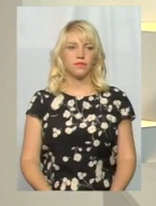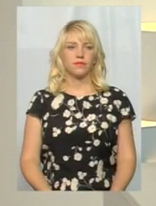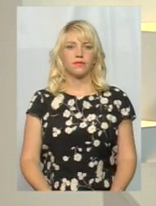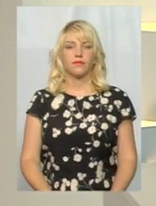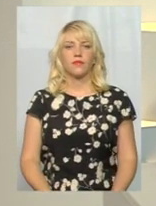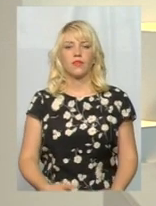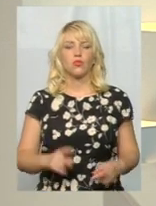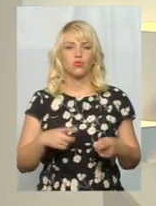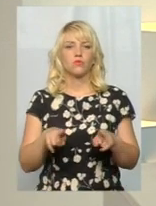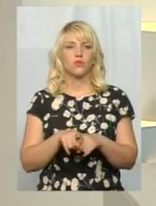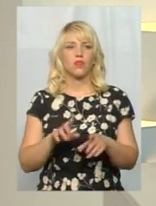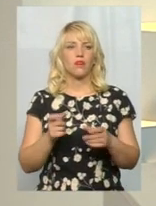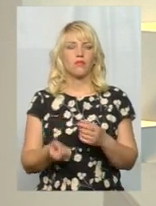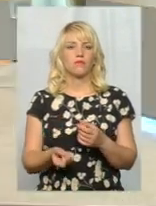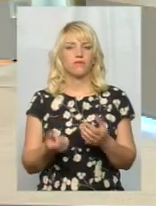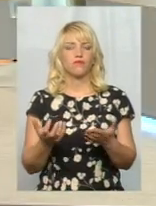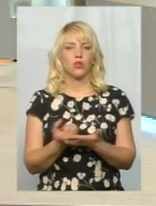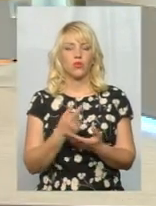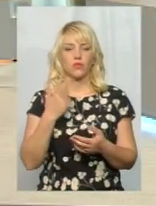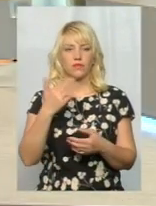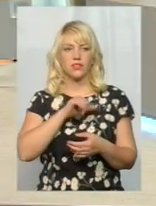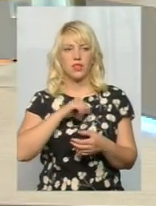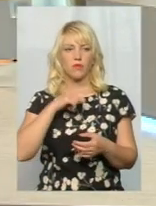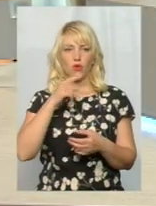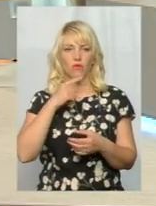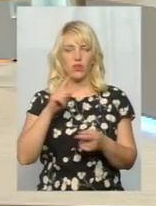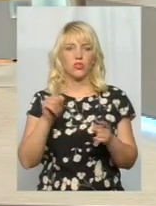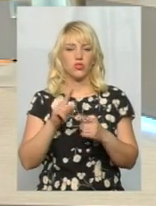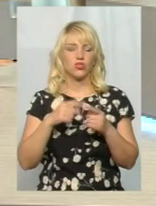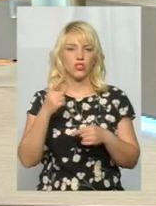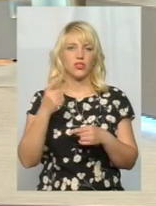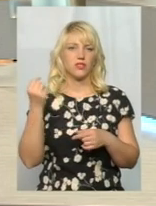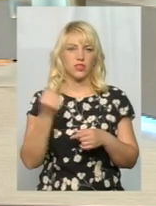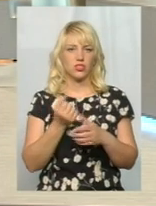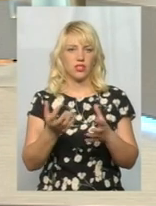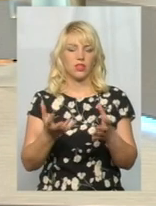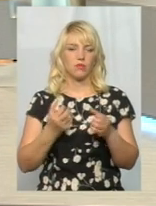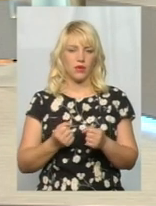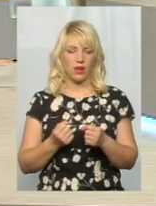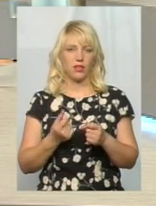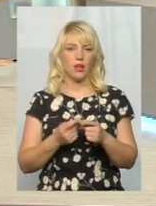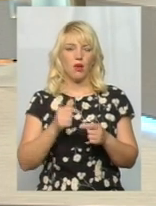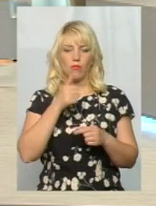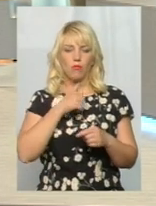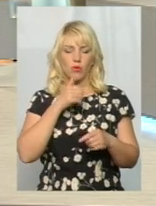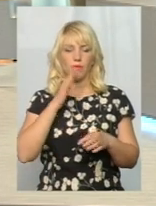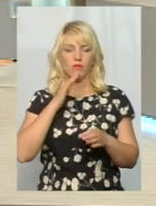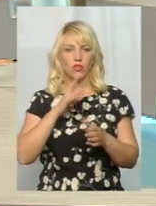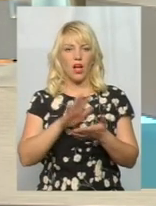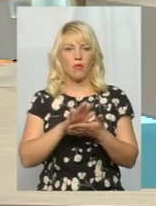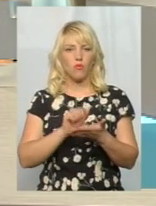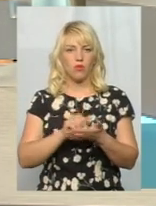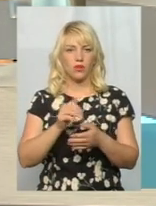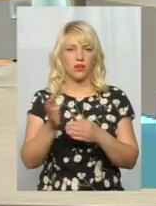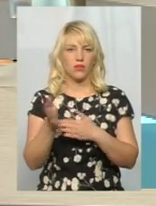Розкажіть, чому так виходить? Ви самі зауважили, що брали проби води через тиждень, через 17-го числа, а моргриби зафіксували 13